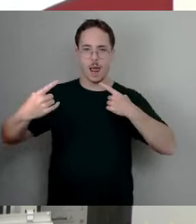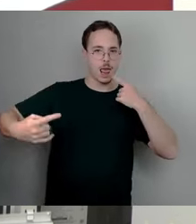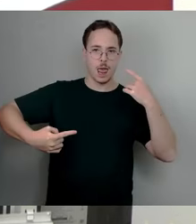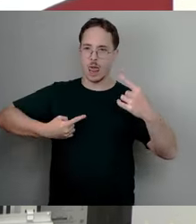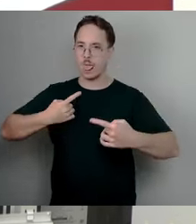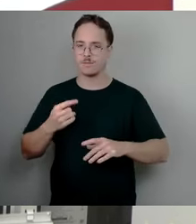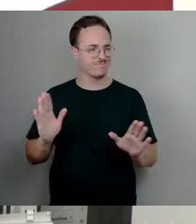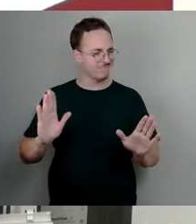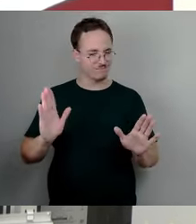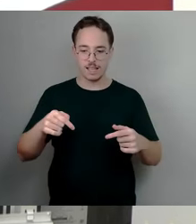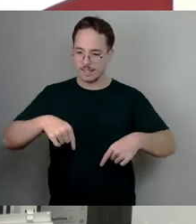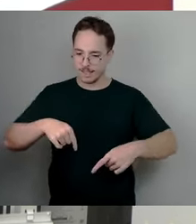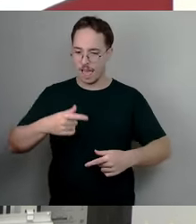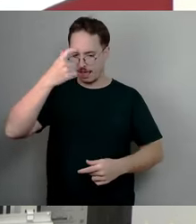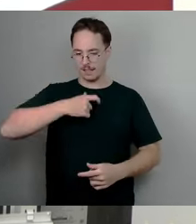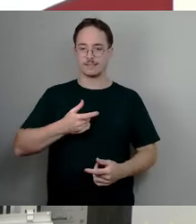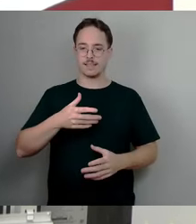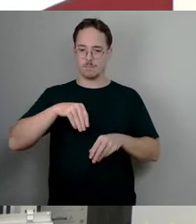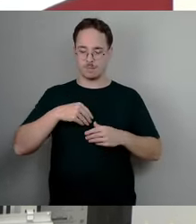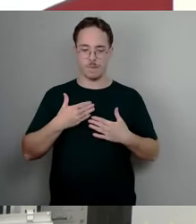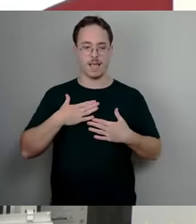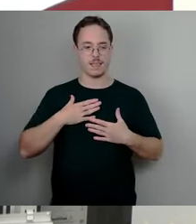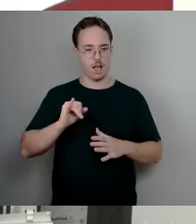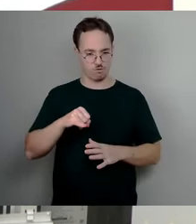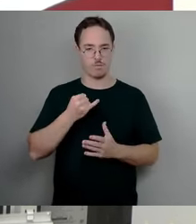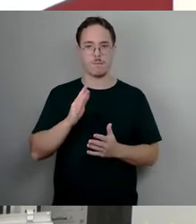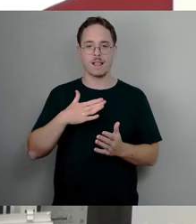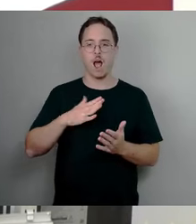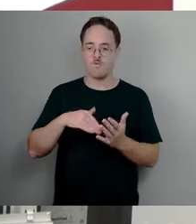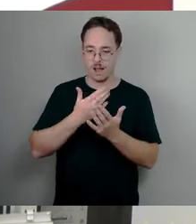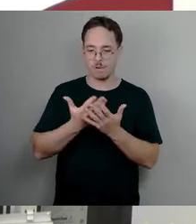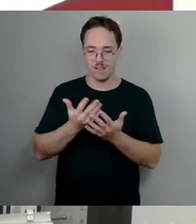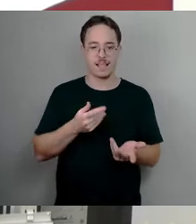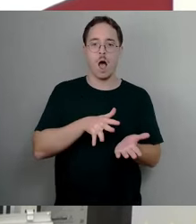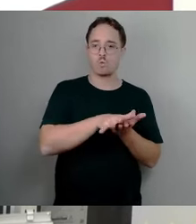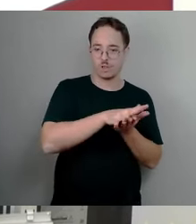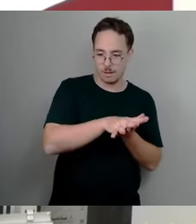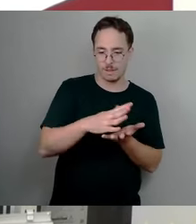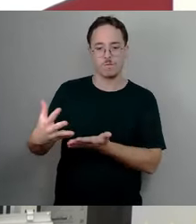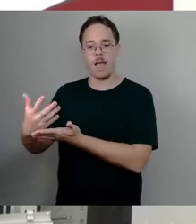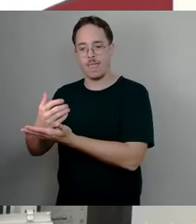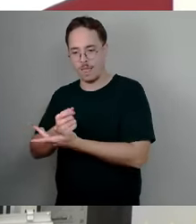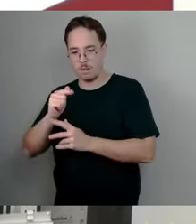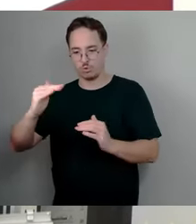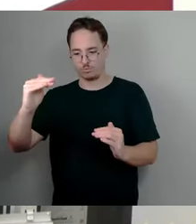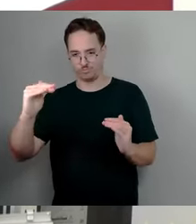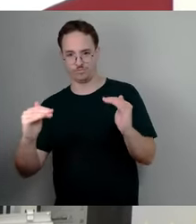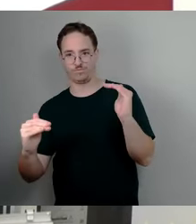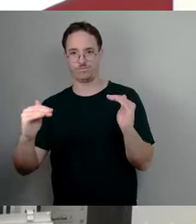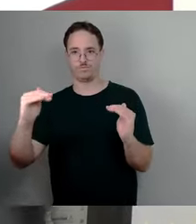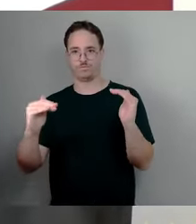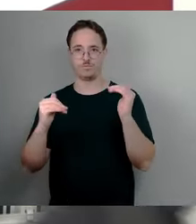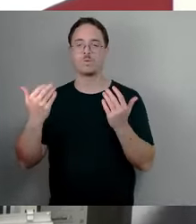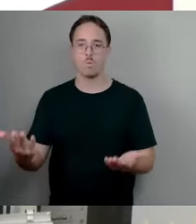Stadträtin ernst nimmt und sagt, wir müssen die Ausgaben und die Einnahmen, beides in eine gute Waagschale bringen. Dankeschön.